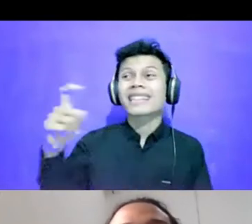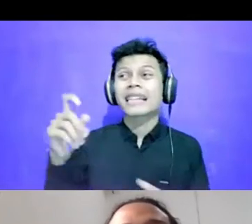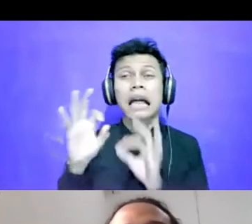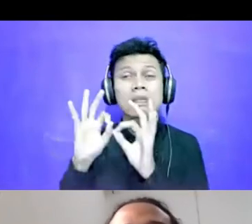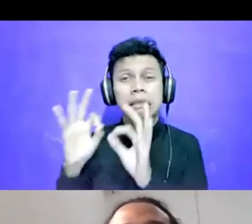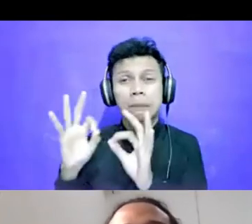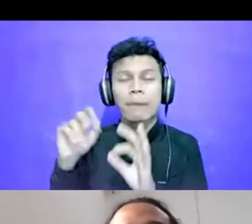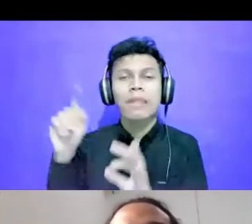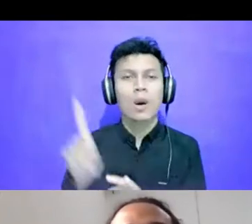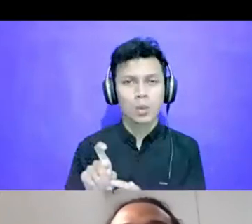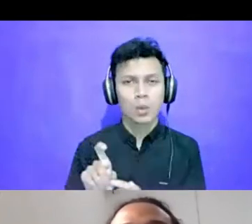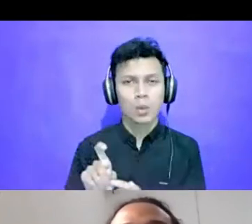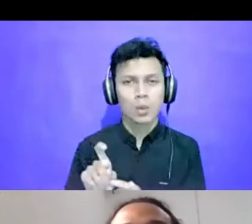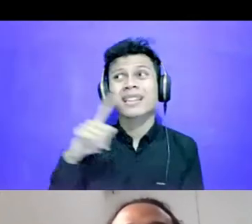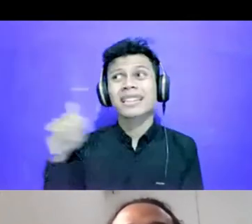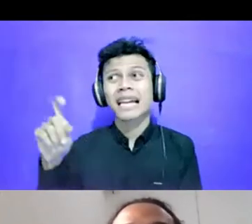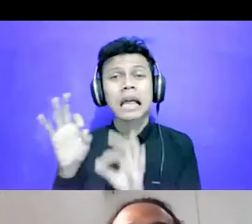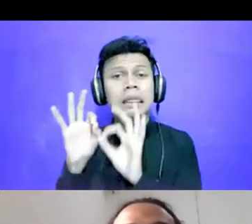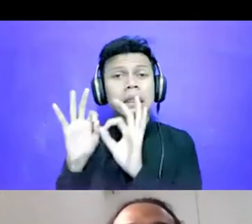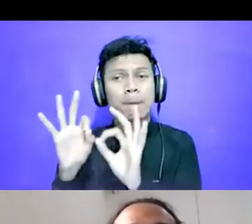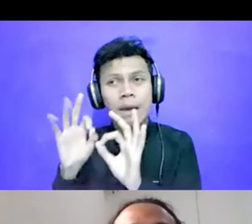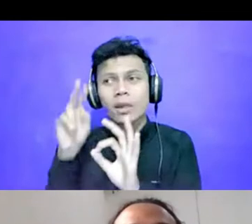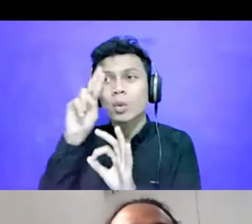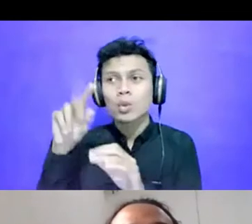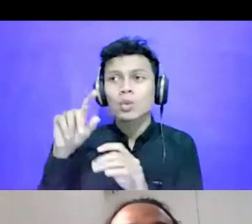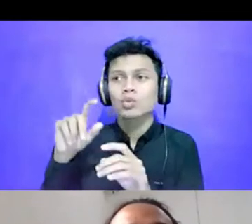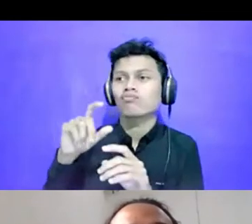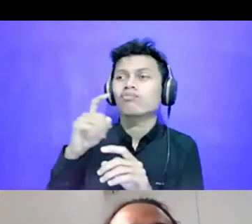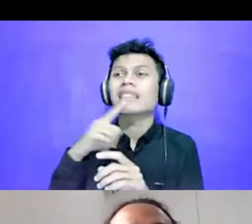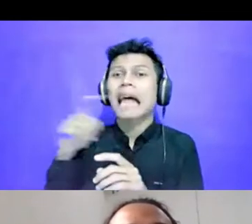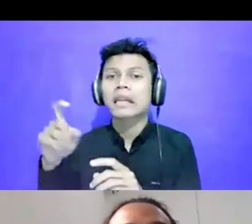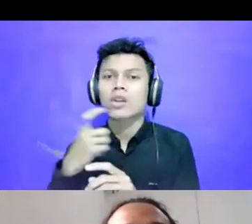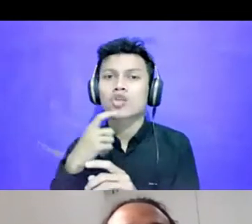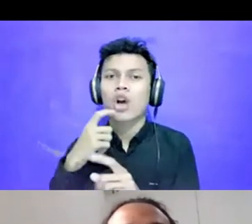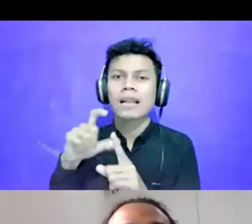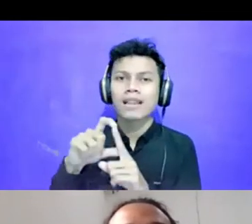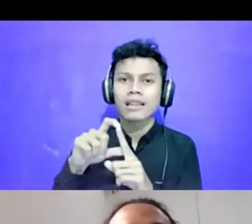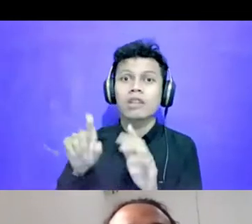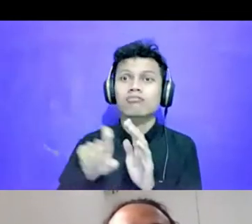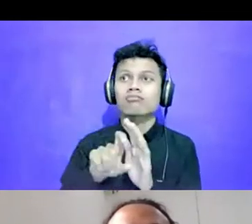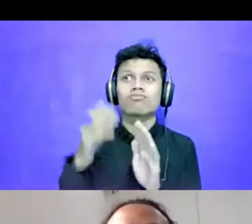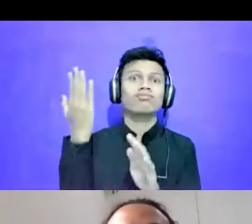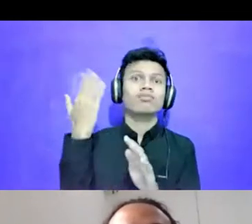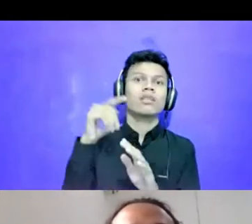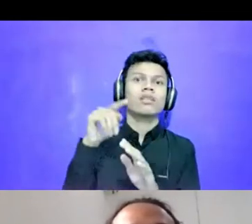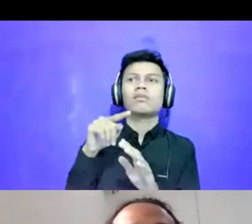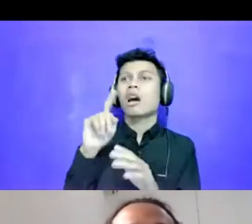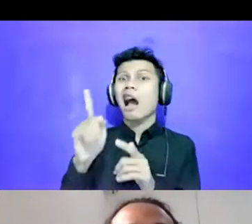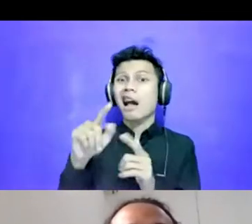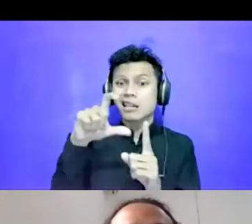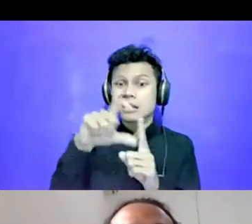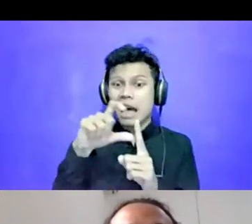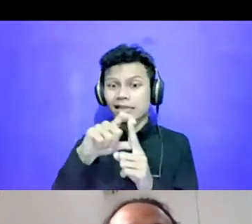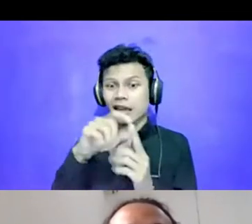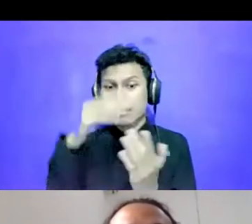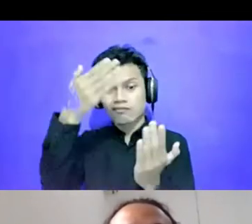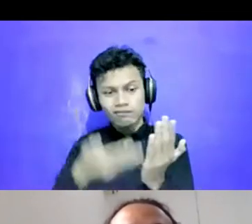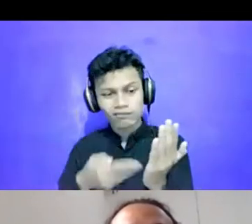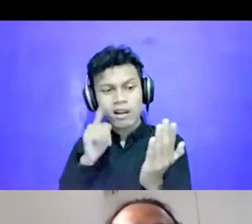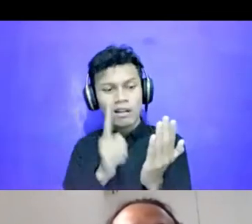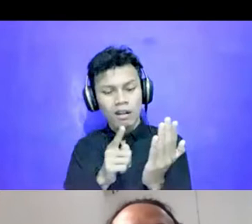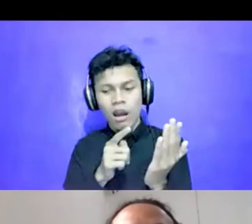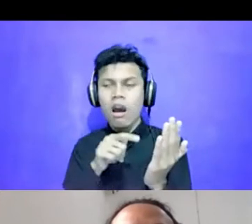Pertanya Yang Tepat Untuk Menanyakan Data Tadi Kita Bilang Ada Data Kemudian Kita Harus Tanya Ini Ini Datanya